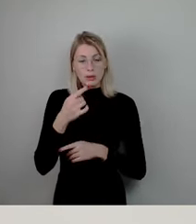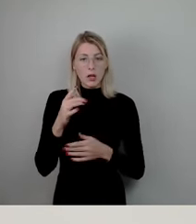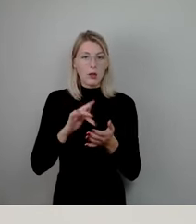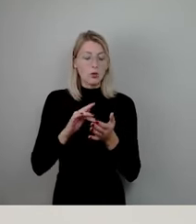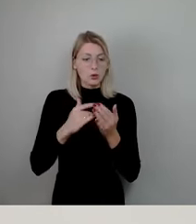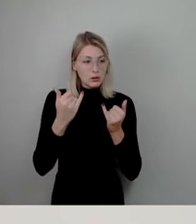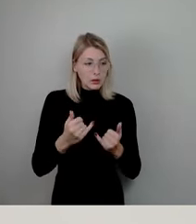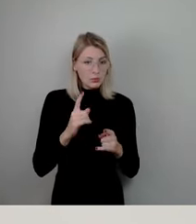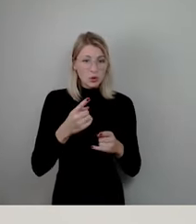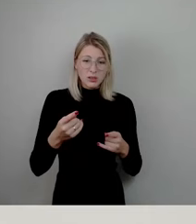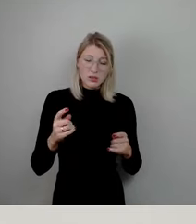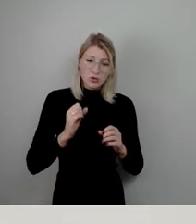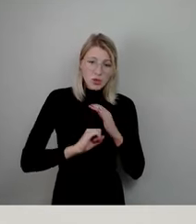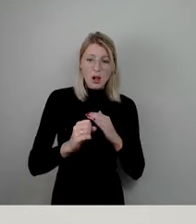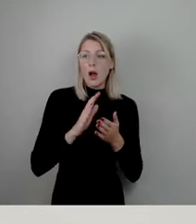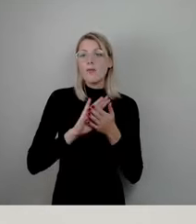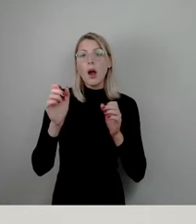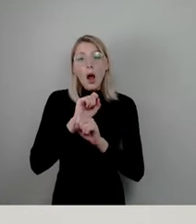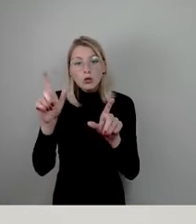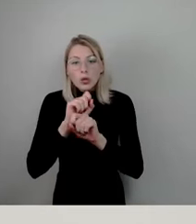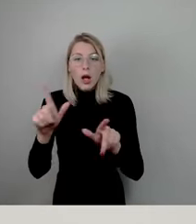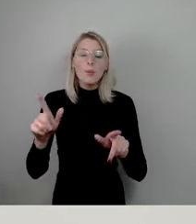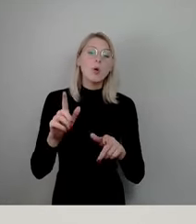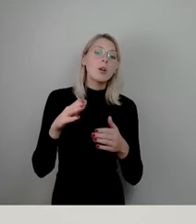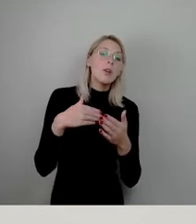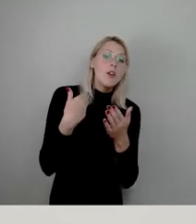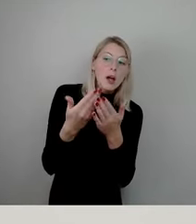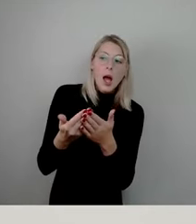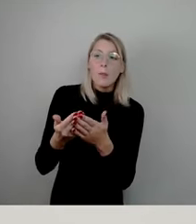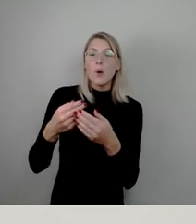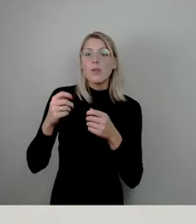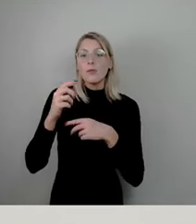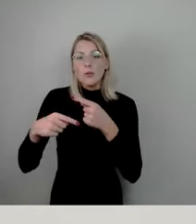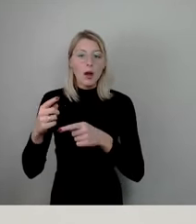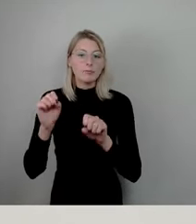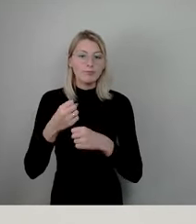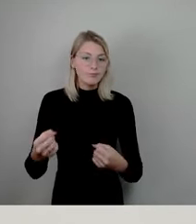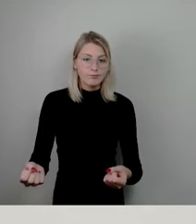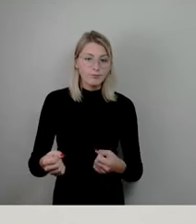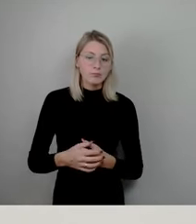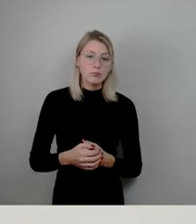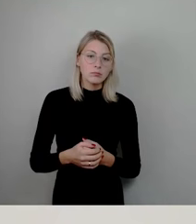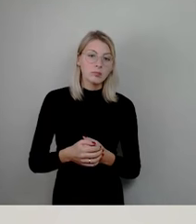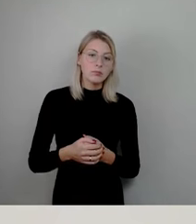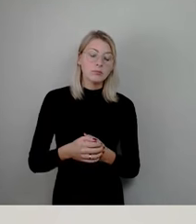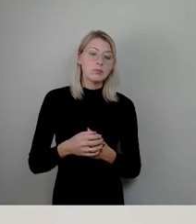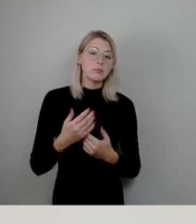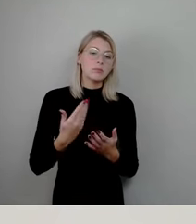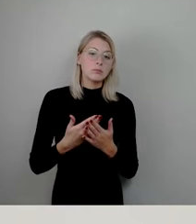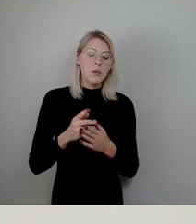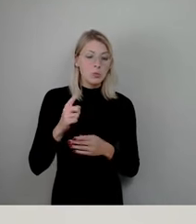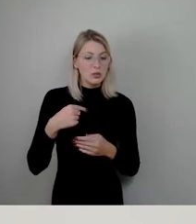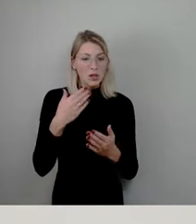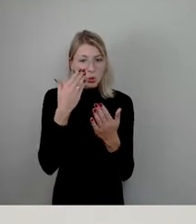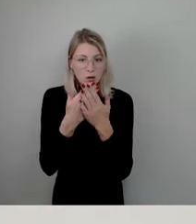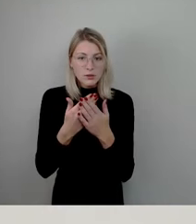und eben nie eine Ausschreibung und Vergabeverfahren all den Prozedere machen müssen, sondern hier sehr kurzfristig handeln können,